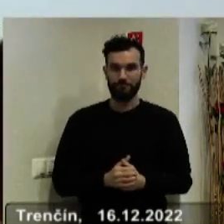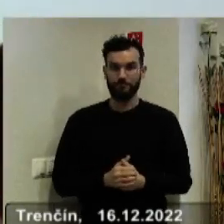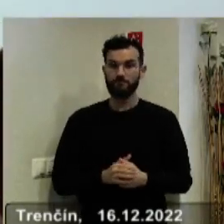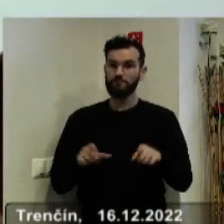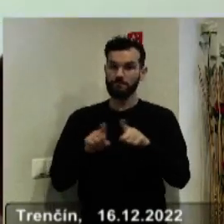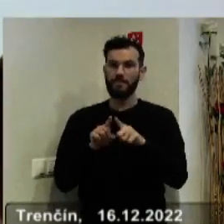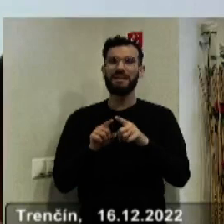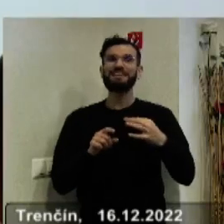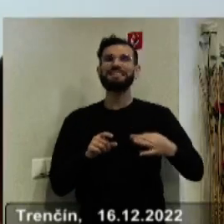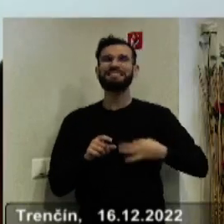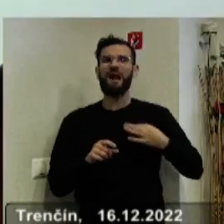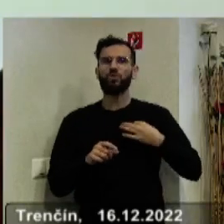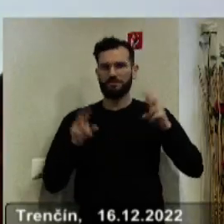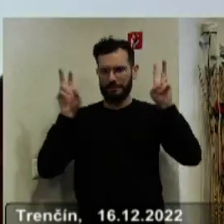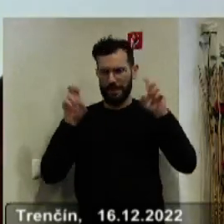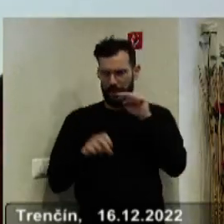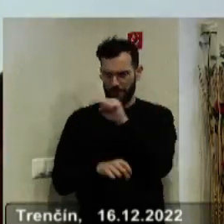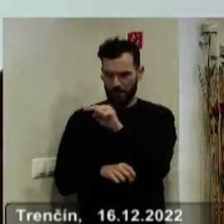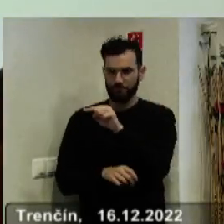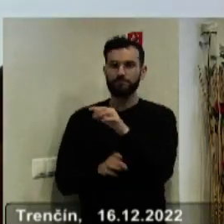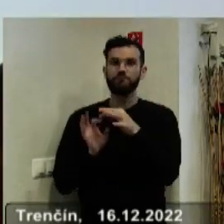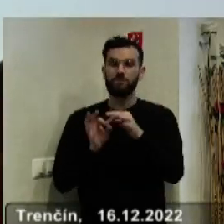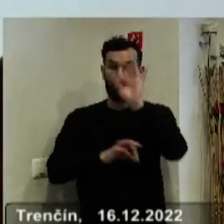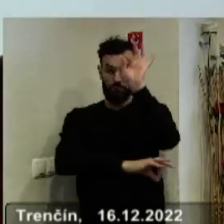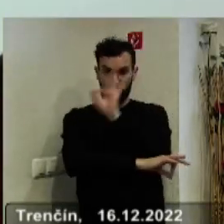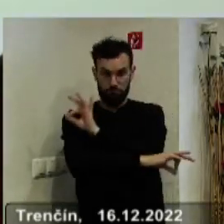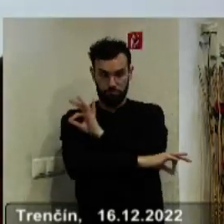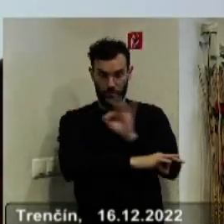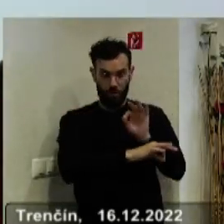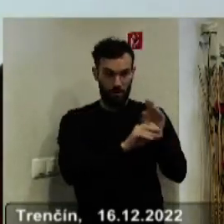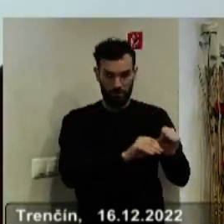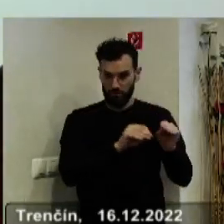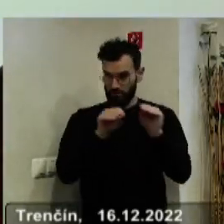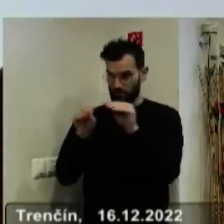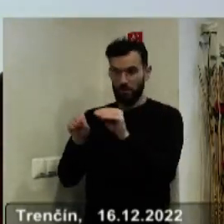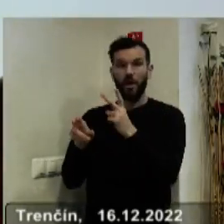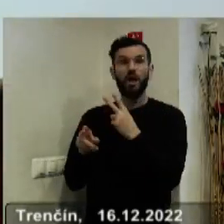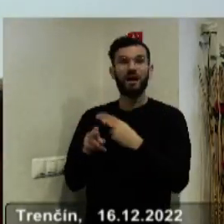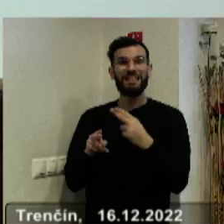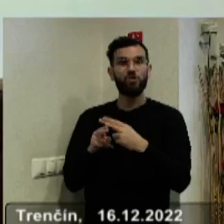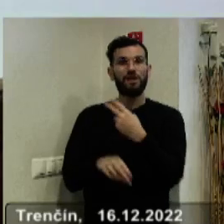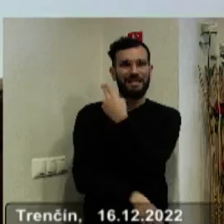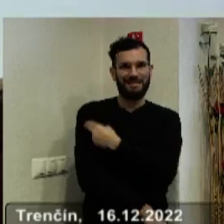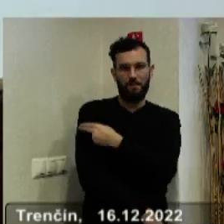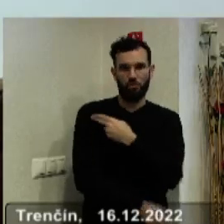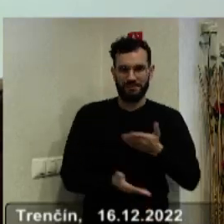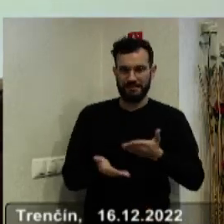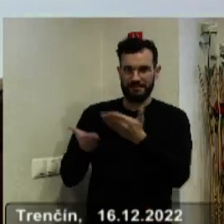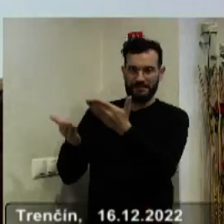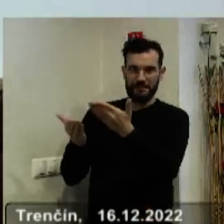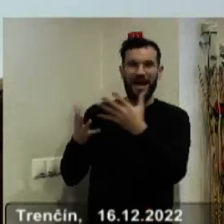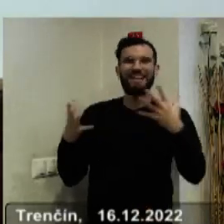V oblasti zbravotníctva sa časť projektových zámerov presunula do kompetencií nemocníc v